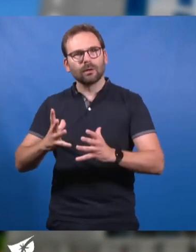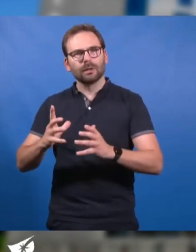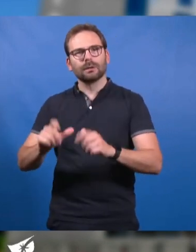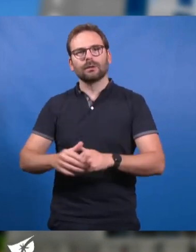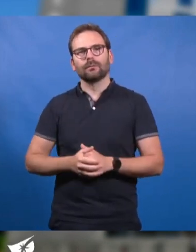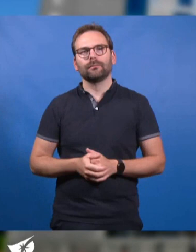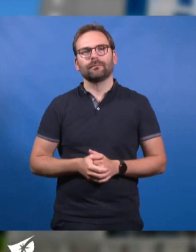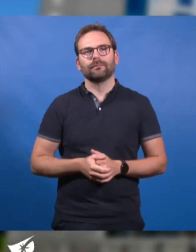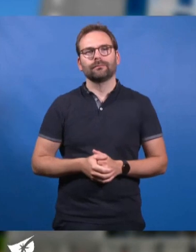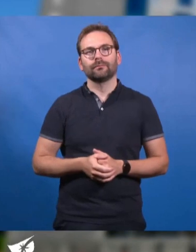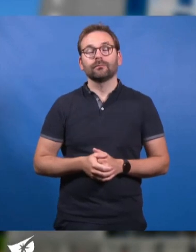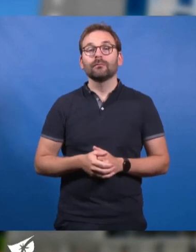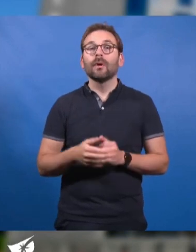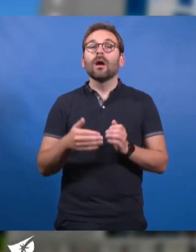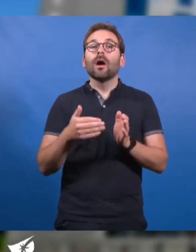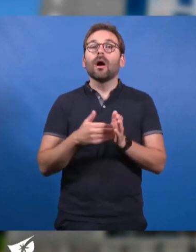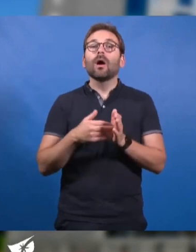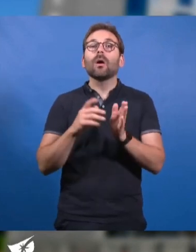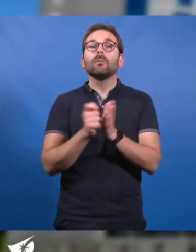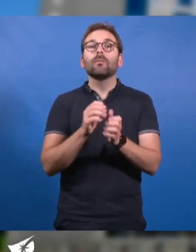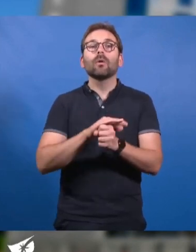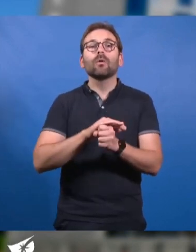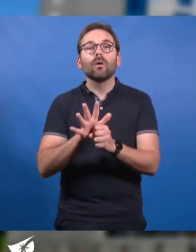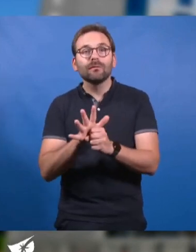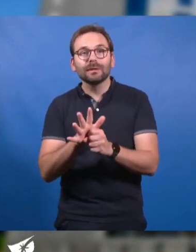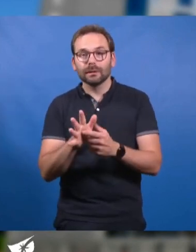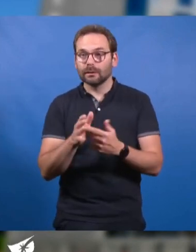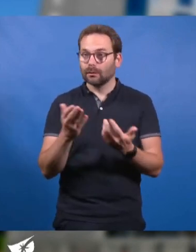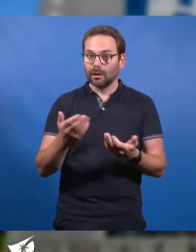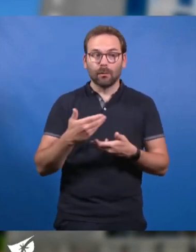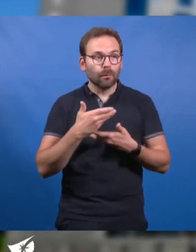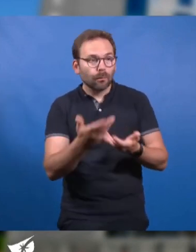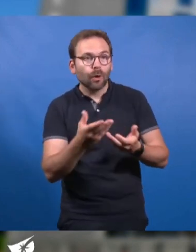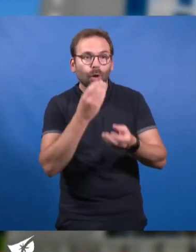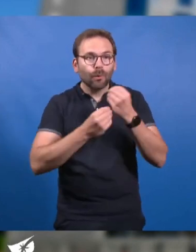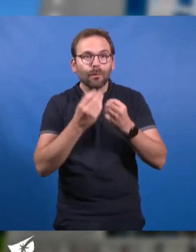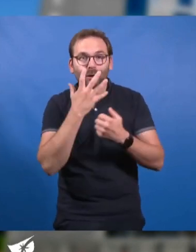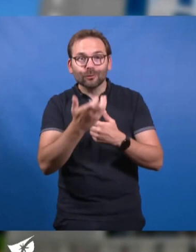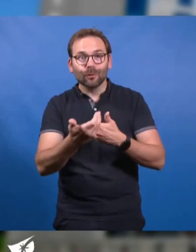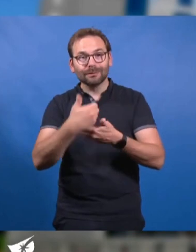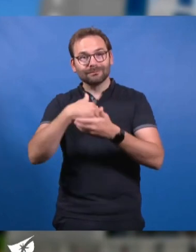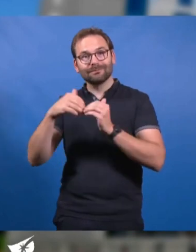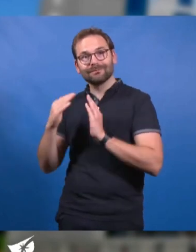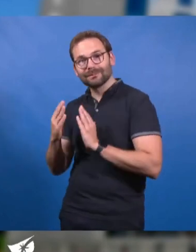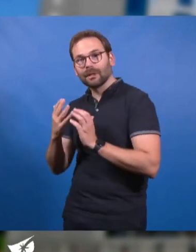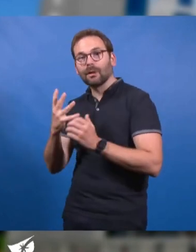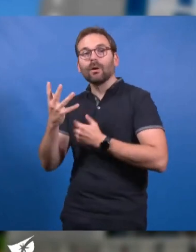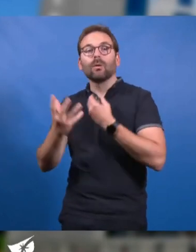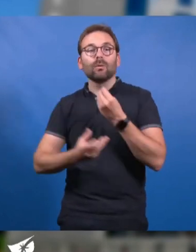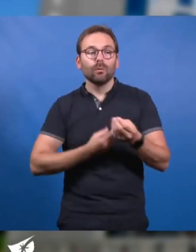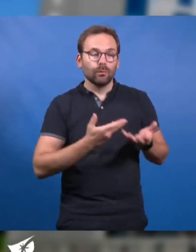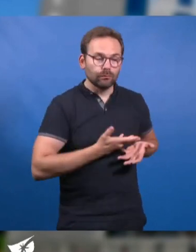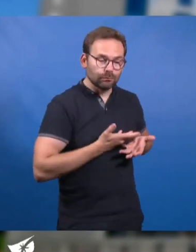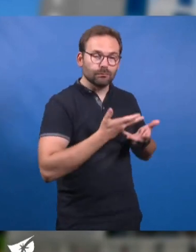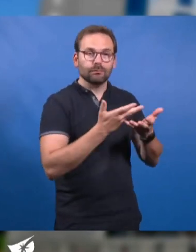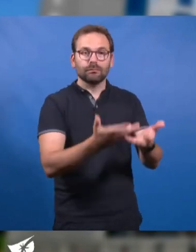comme elle l'a encore fait pendant le Covid, en offrant par exemple des repas chauds chez elle, ou en mettant à disposition